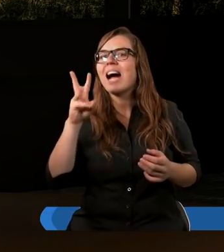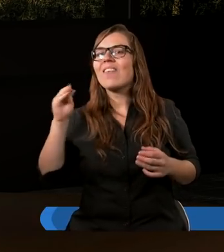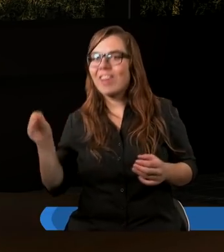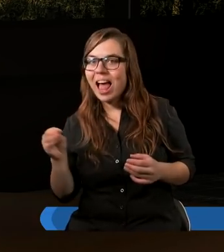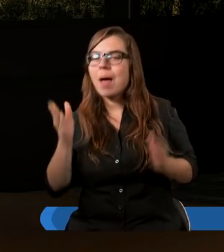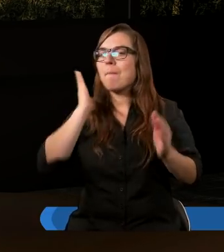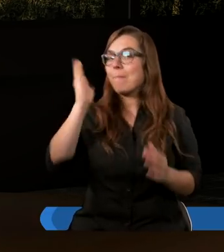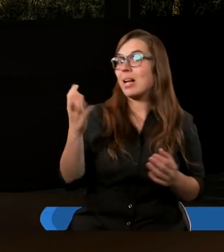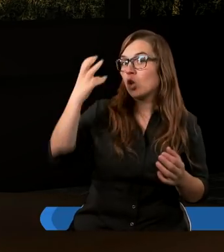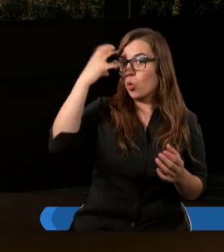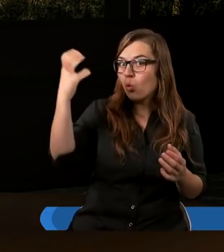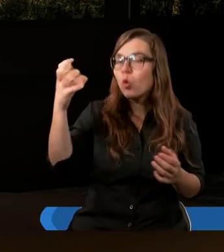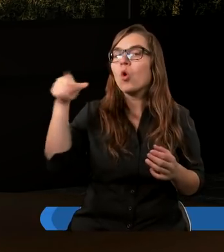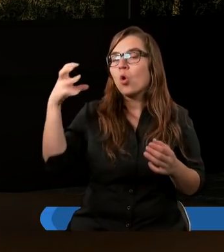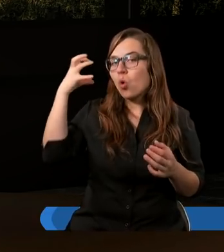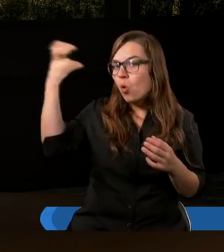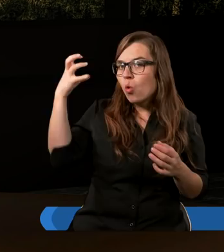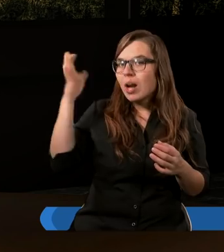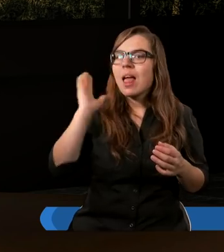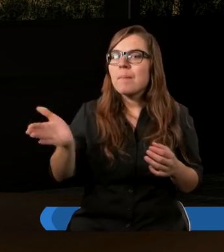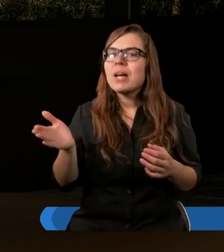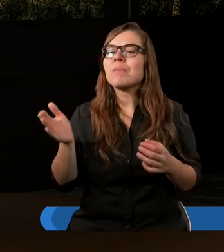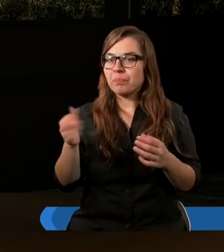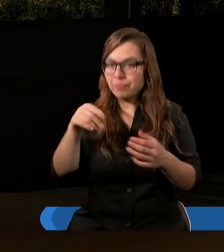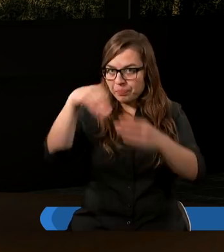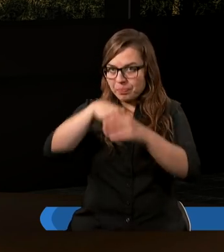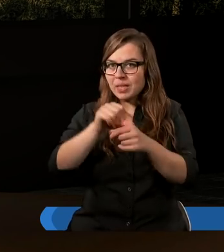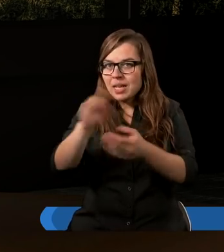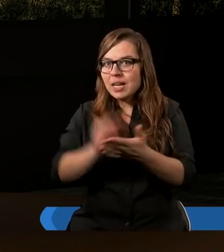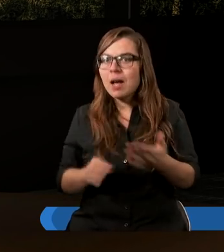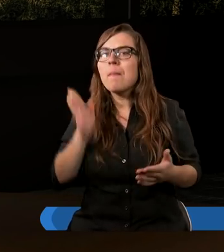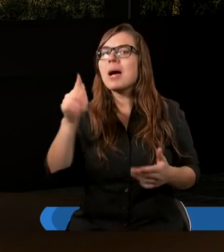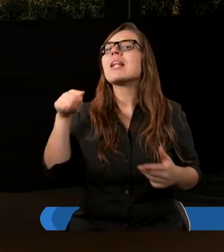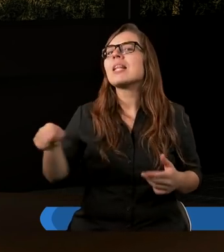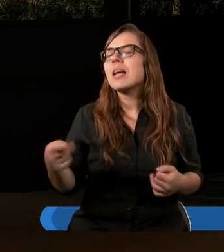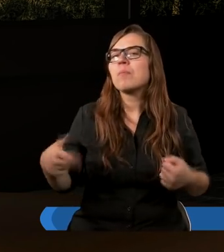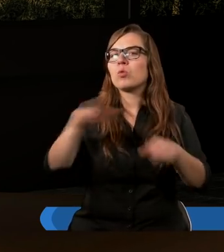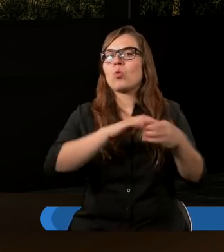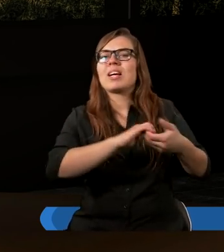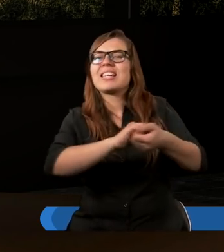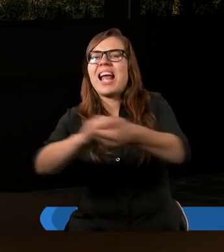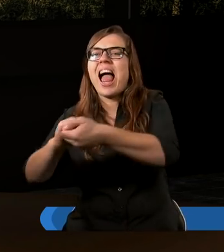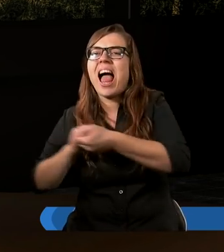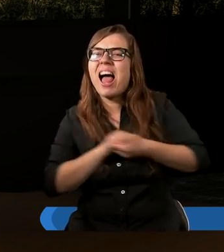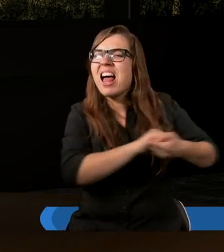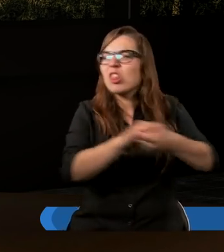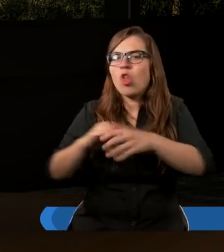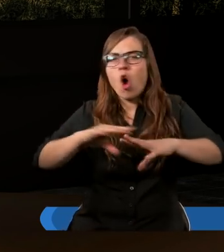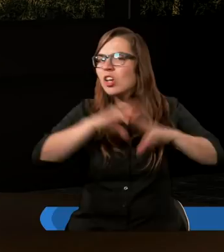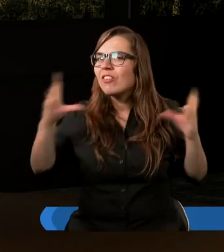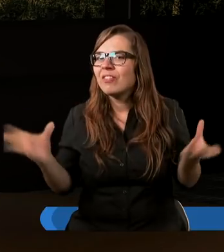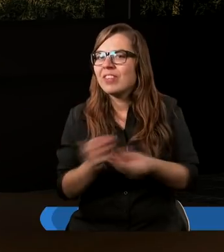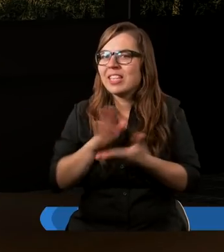królem i On będąc królem, tak jak jest tu przedstawiane, będzie tym, który jednoczy wszystkich dookoła. I dlatego